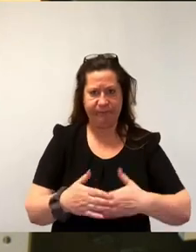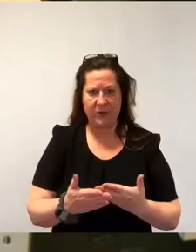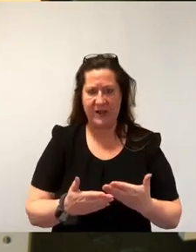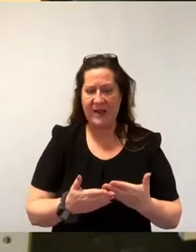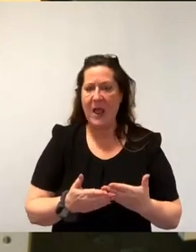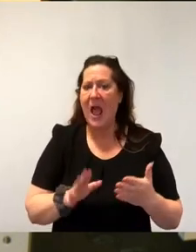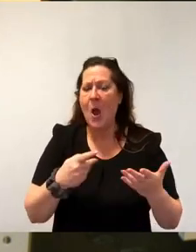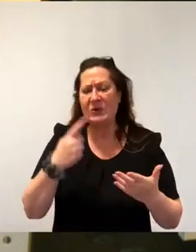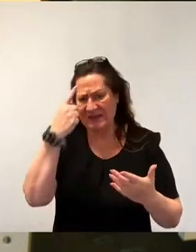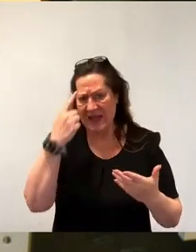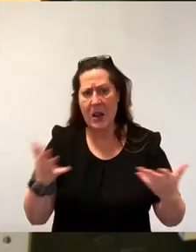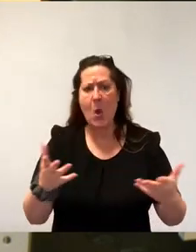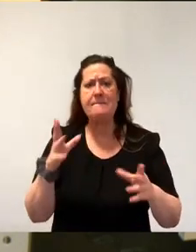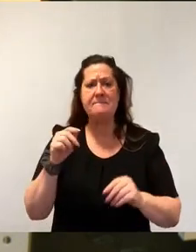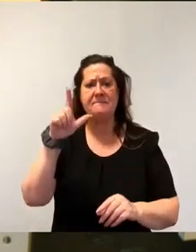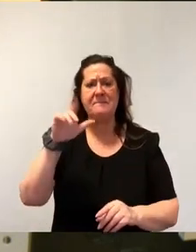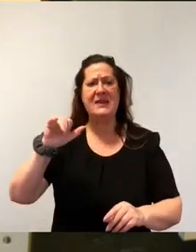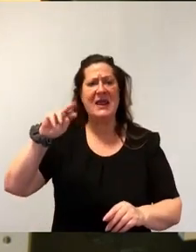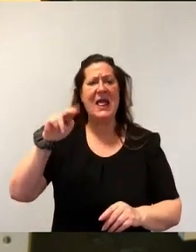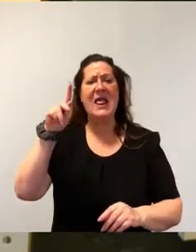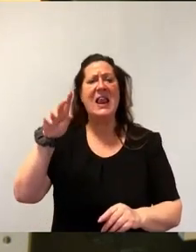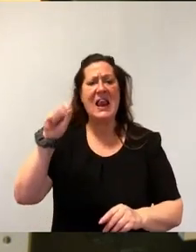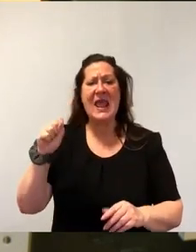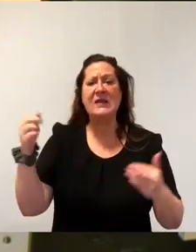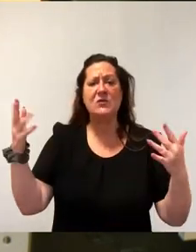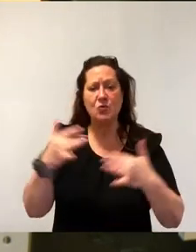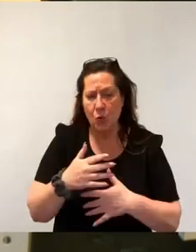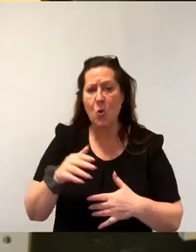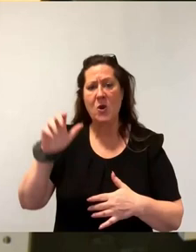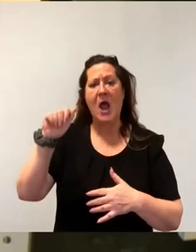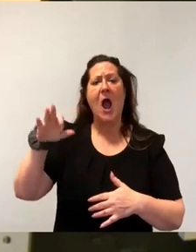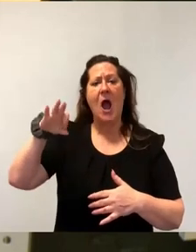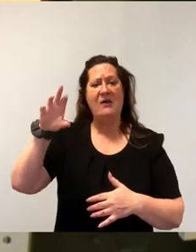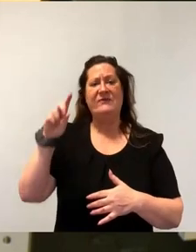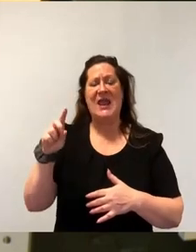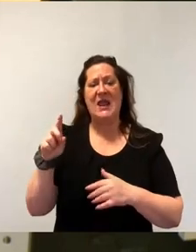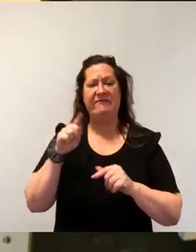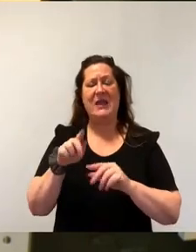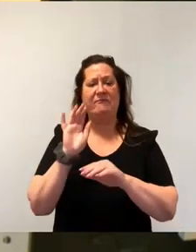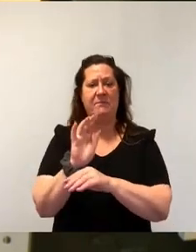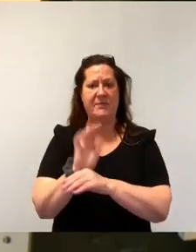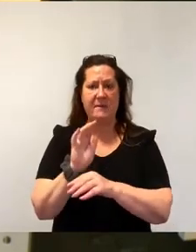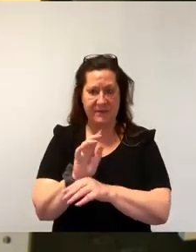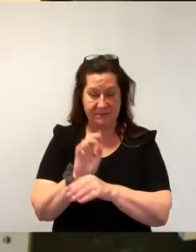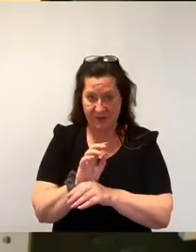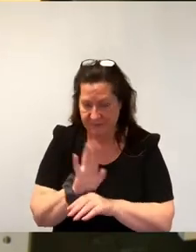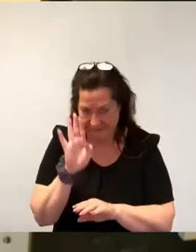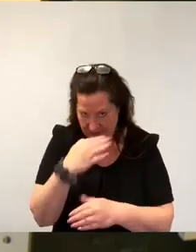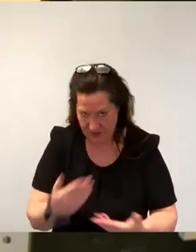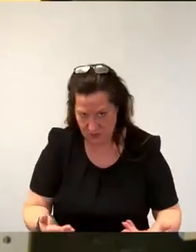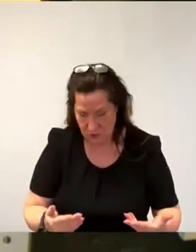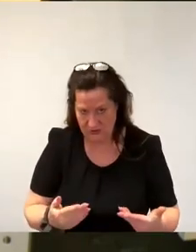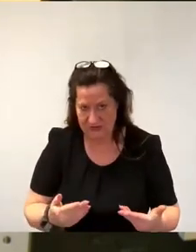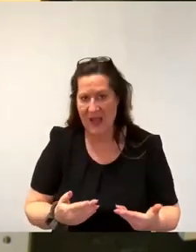mit den links-grünen böse-böse-Afd-Kor mit einzustimmen, denn wir stellen Vernunft vor Ideologie. Sollten Sie auch mal versuchen.